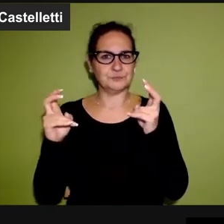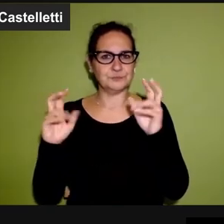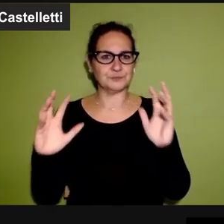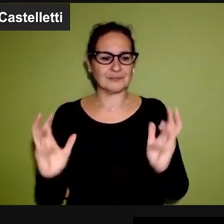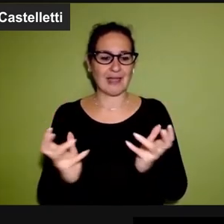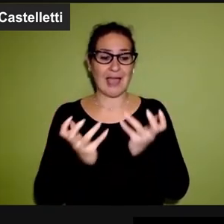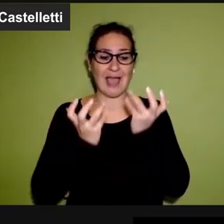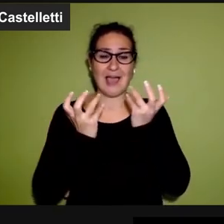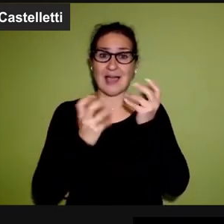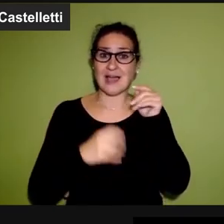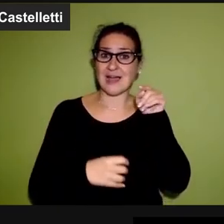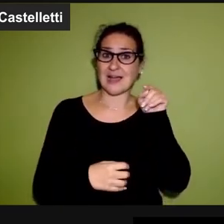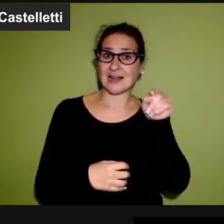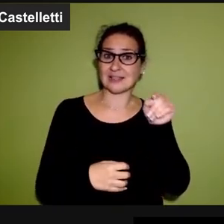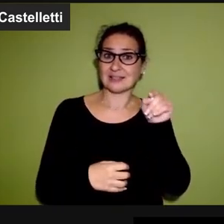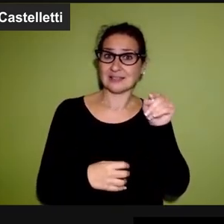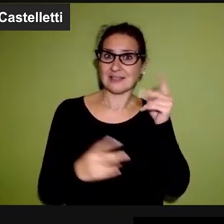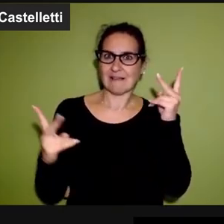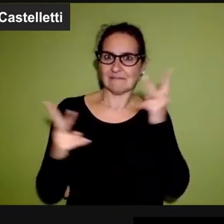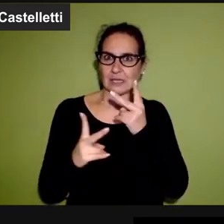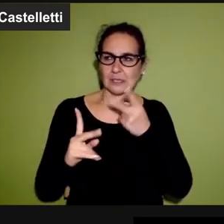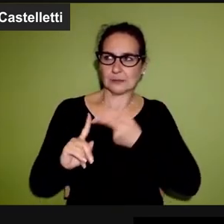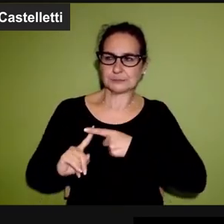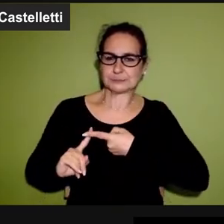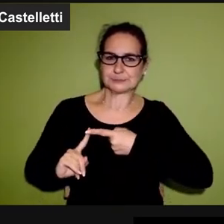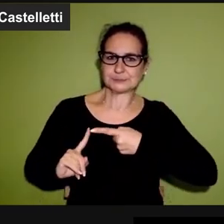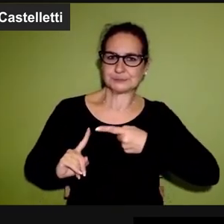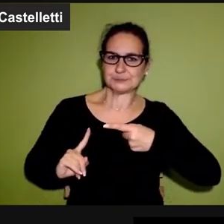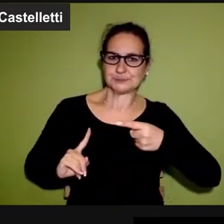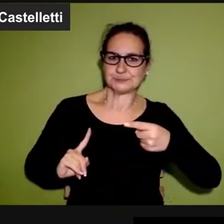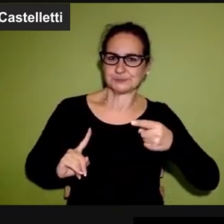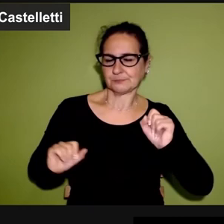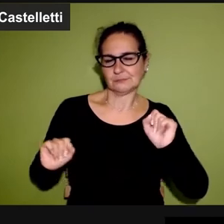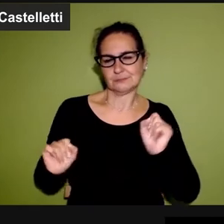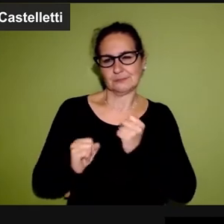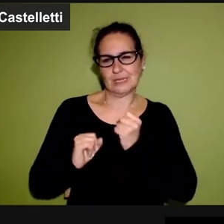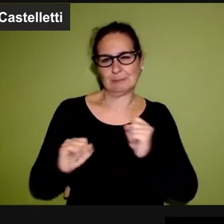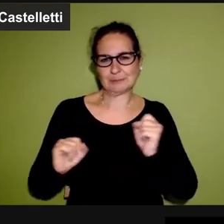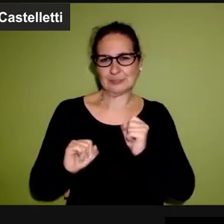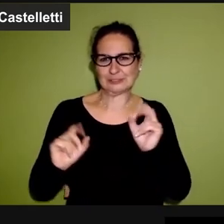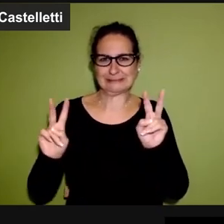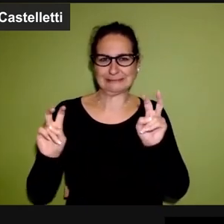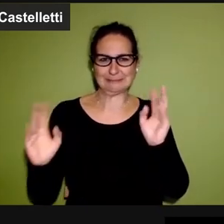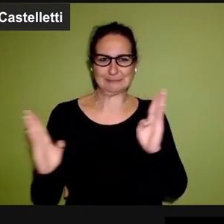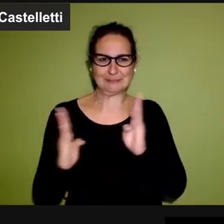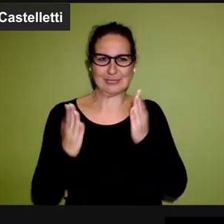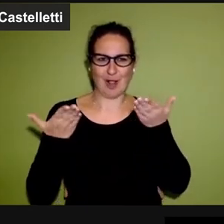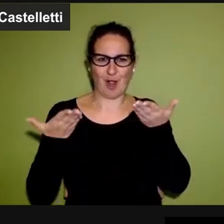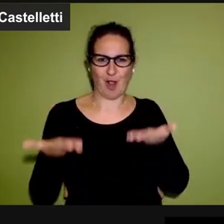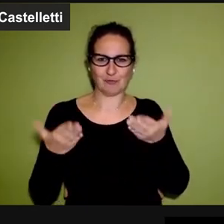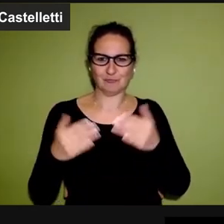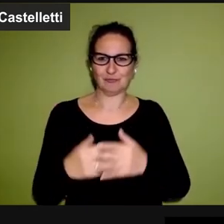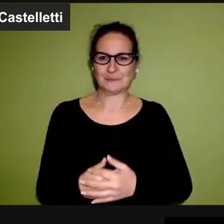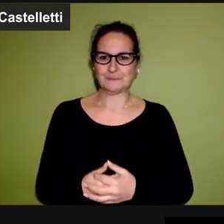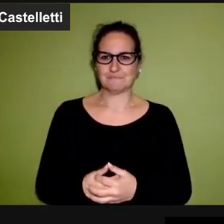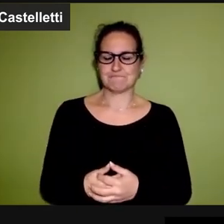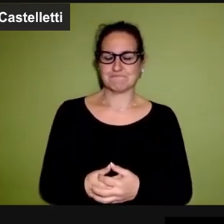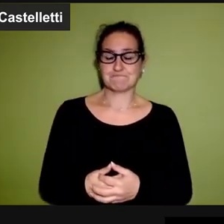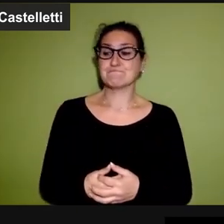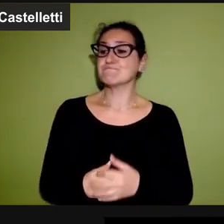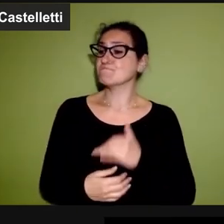sull'arte sarebbe talmente più ampio che non lo possiamo affrontare oggi.